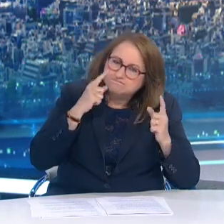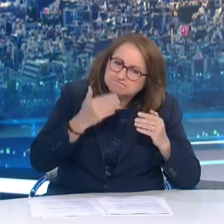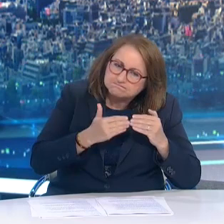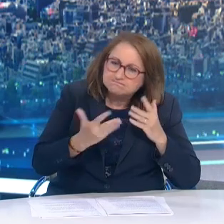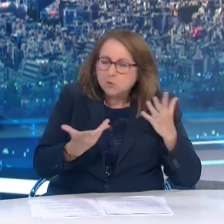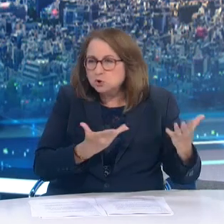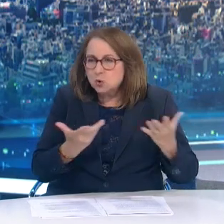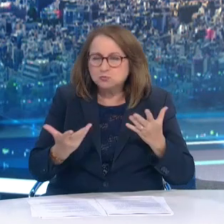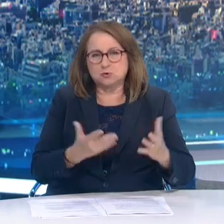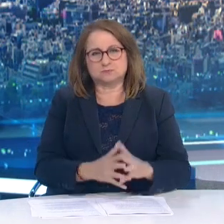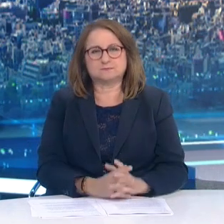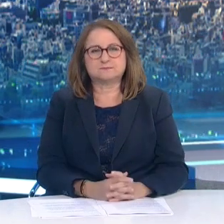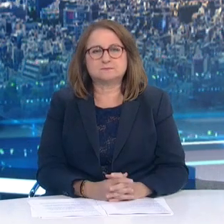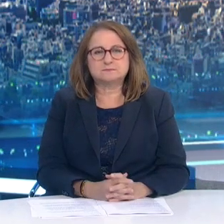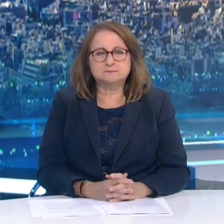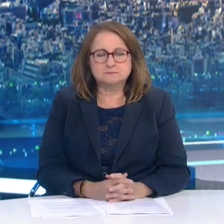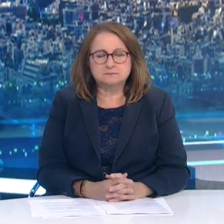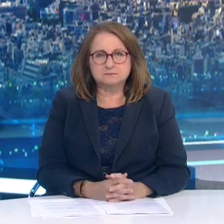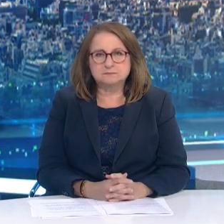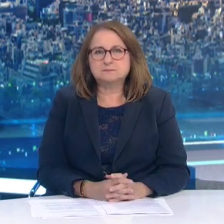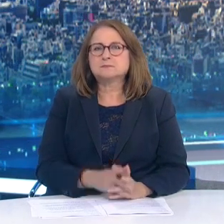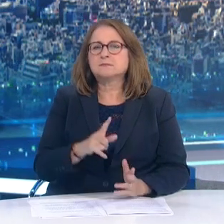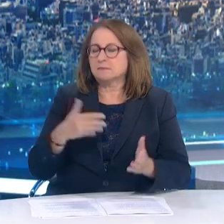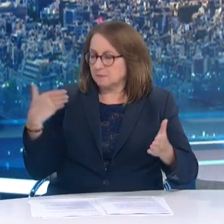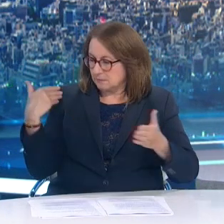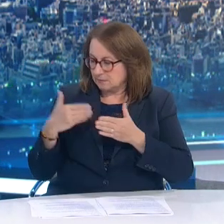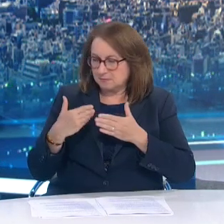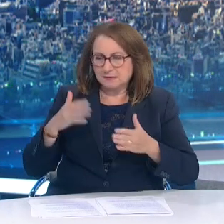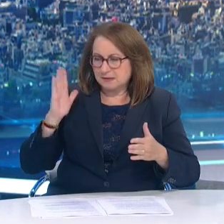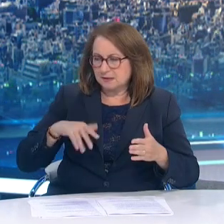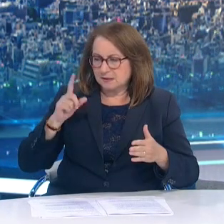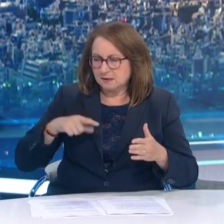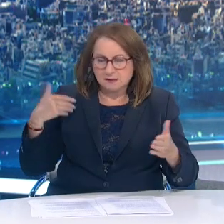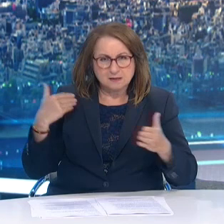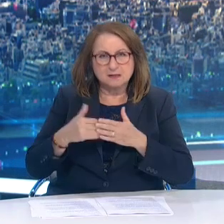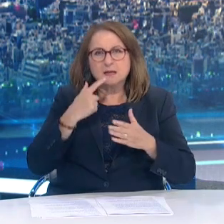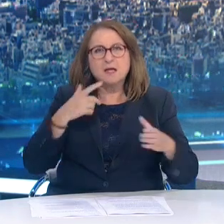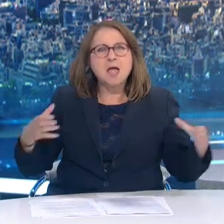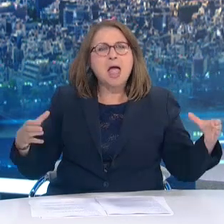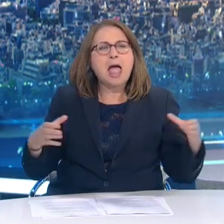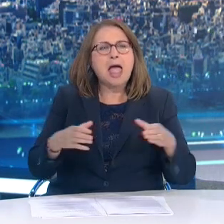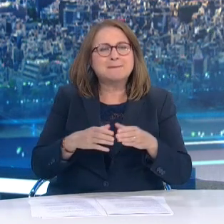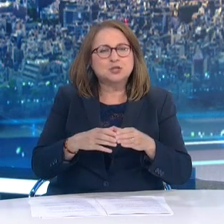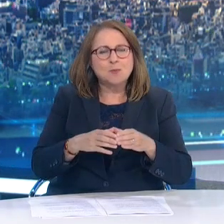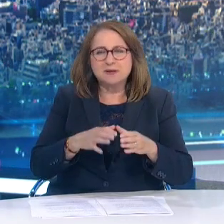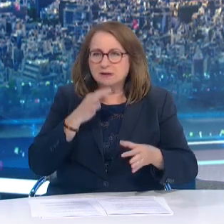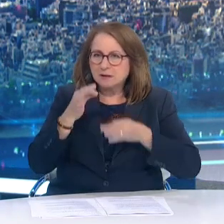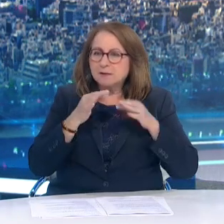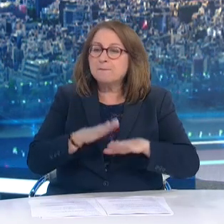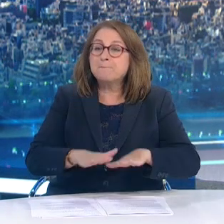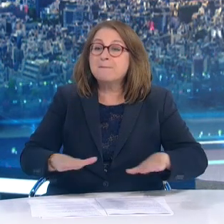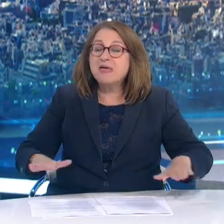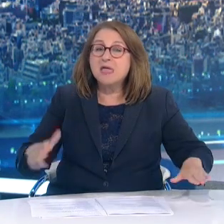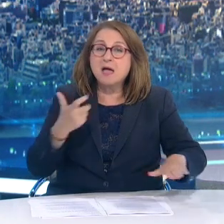Κυρία Παπαευαγγέλου Ακούμε τις τελευταίες μέρες Και σήμερα ιδίως Ότι η Επιτροπή θα εισηγηθεί Τον εμβολιασμό των παιδιών